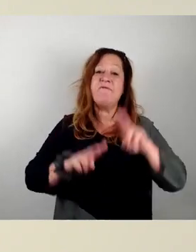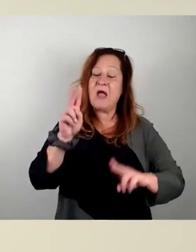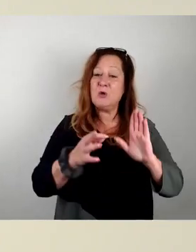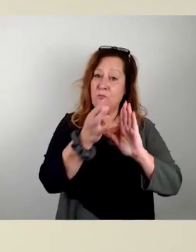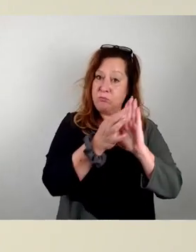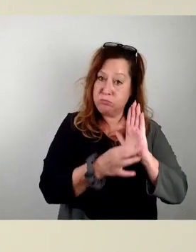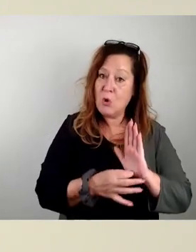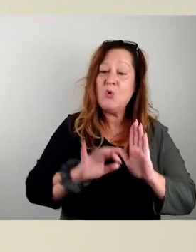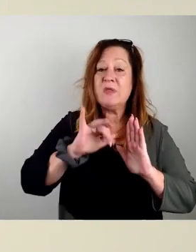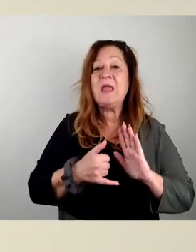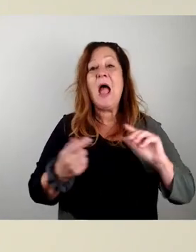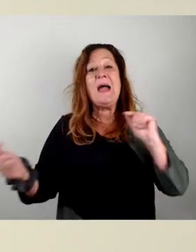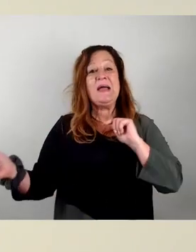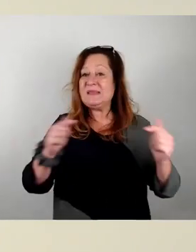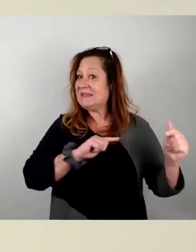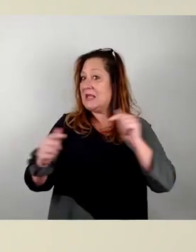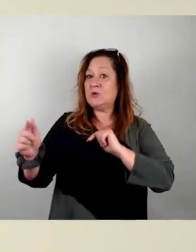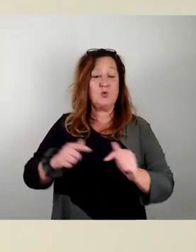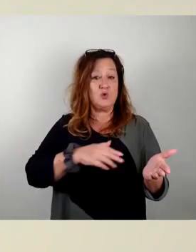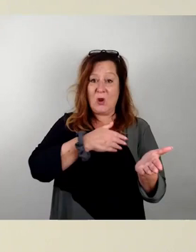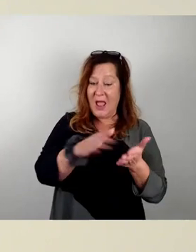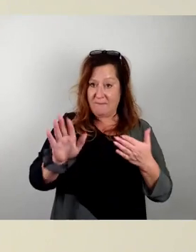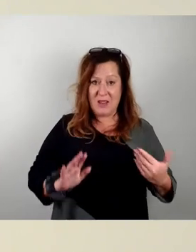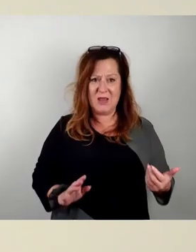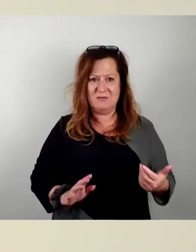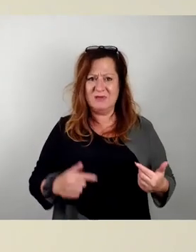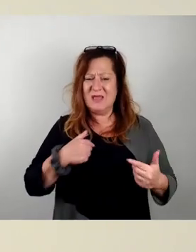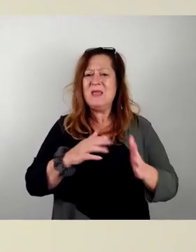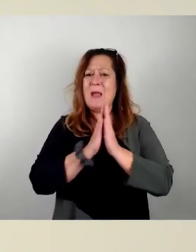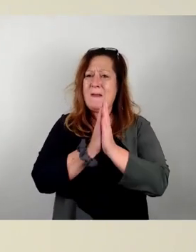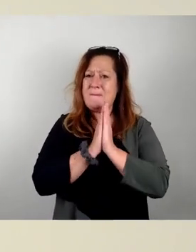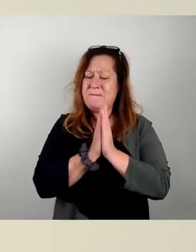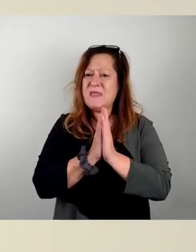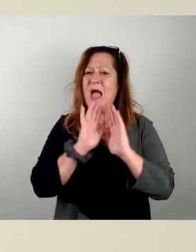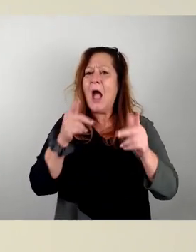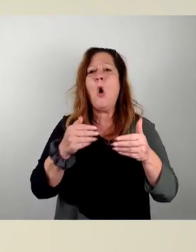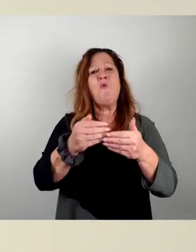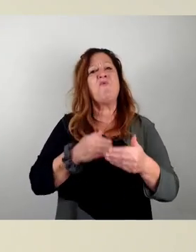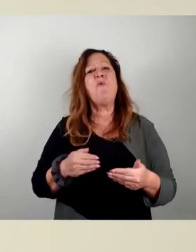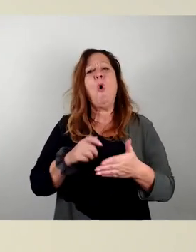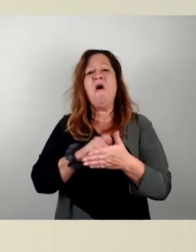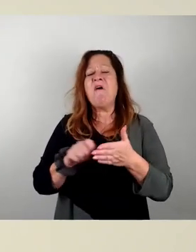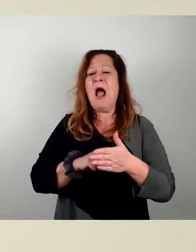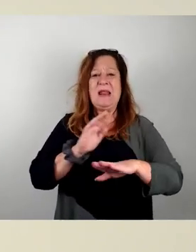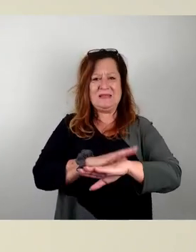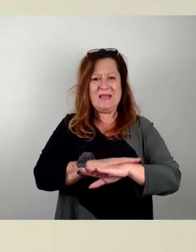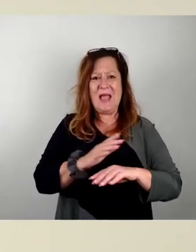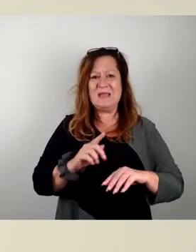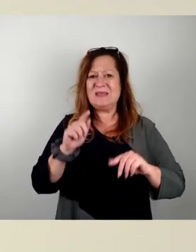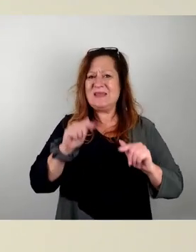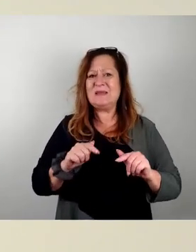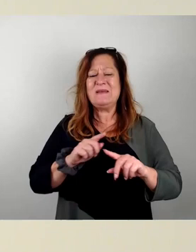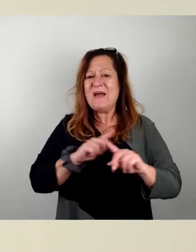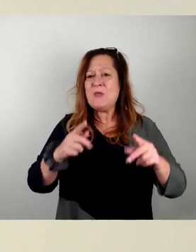Diskussion zurückgewiesen worden. Ich bitte schon darum, bei aller Vorwahlzeit darauf zu achten, dass wir hier nicht Dinge, die nicht im